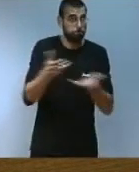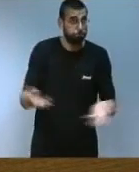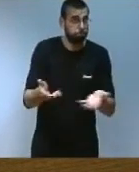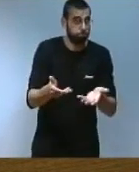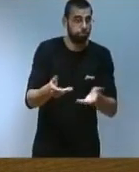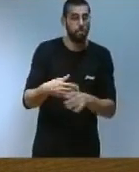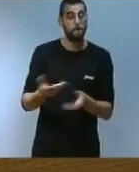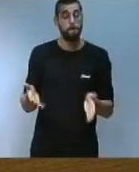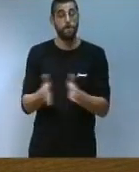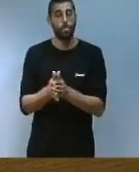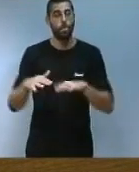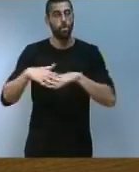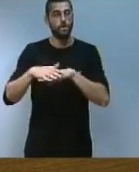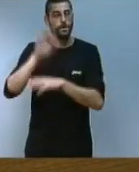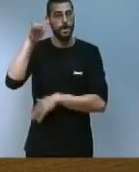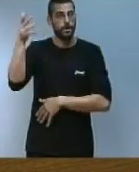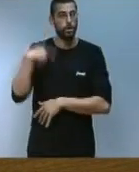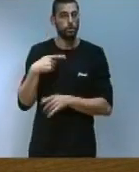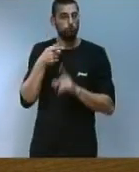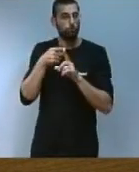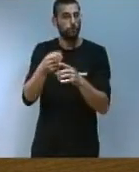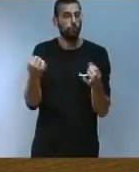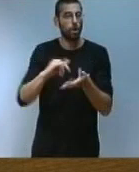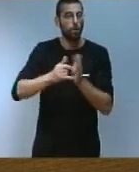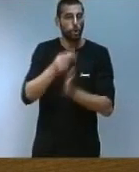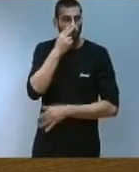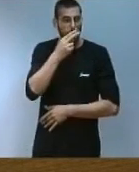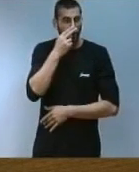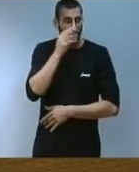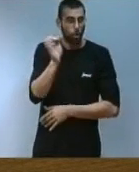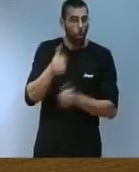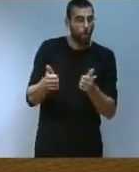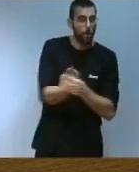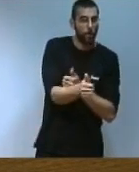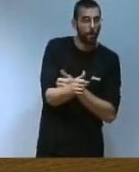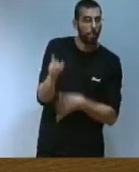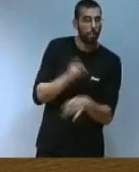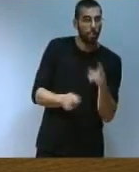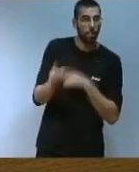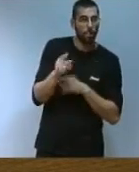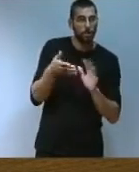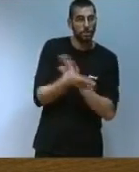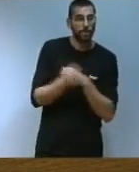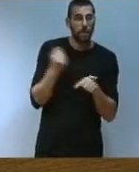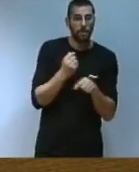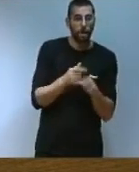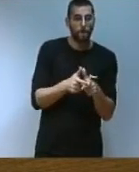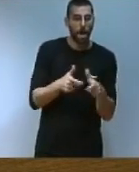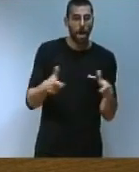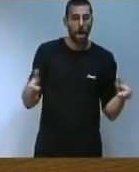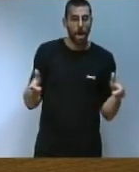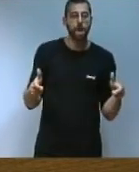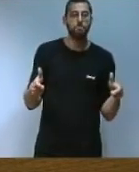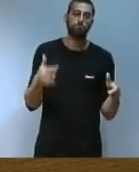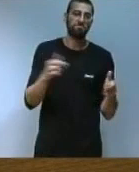xarxa exterior per tal de treure projectes d'interès o prioritaris que aporten creació d'ocupació i un valor afegit de caràcter